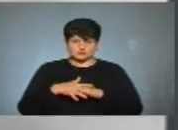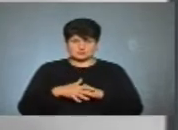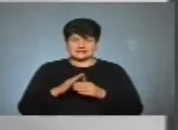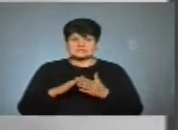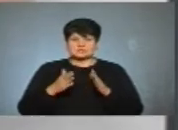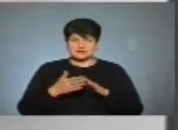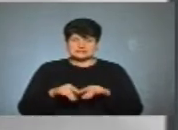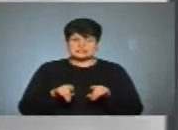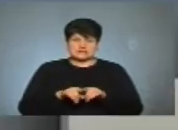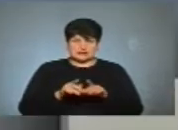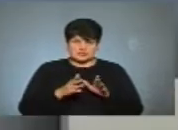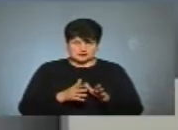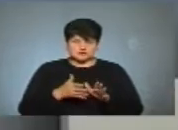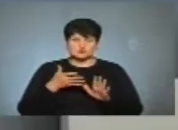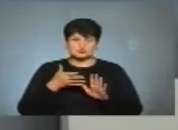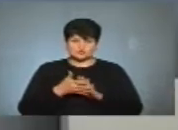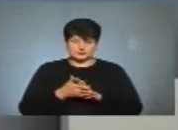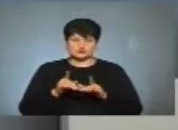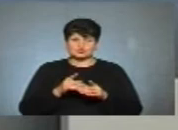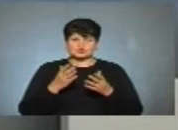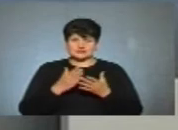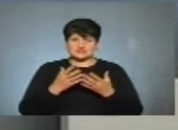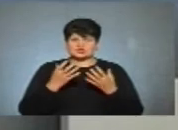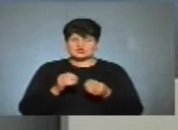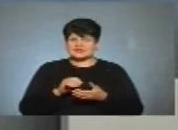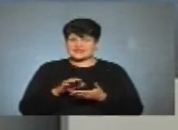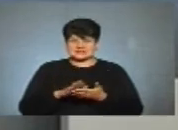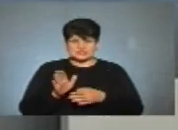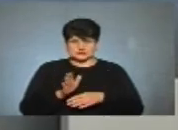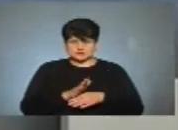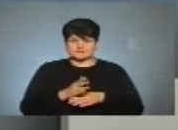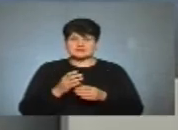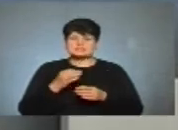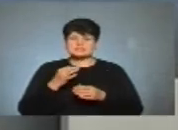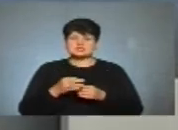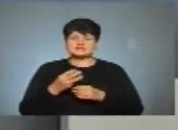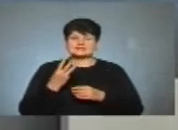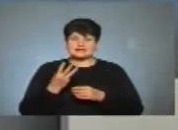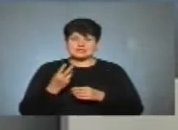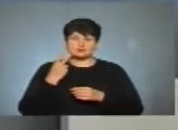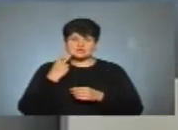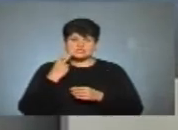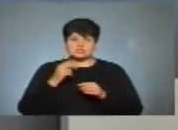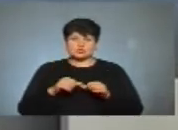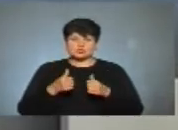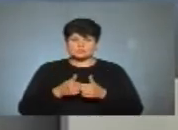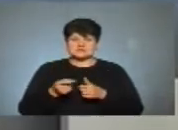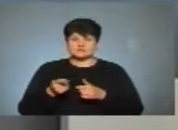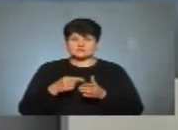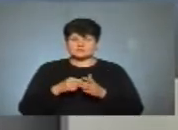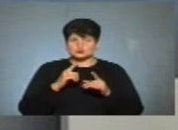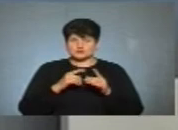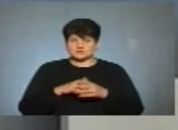ситуація така. Тобто, зрозуміло, що є ще, і не зареєстровані. Назвіть хоча б три постійні комісії Тернопільської міської ради.